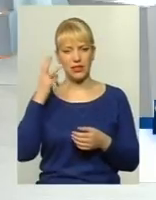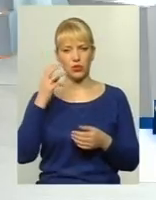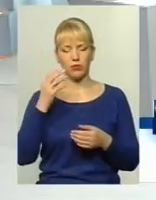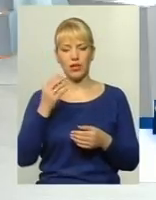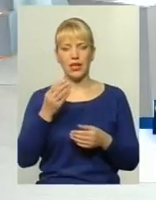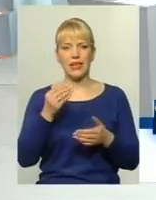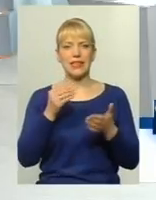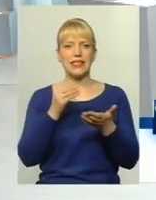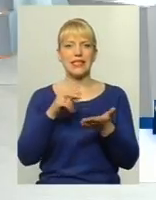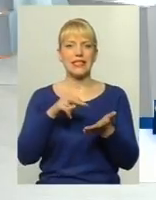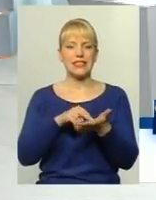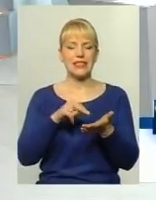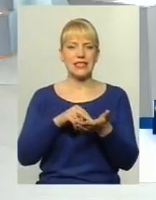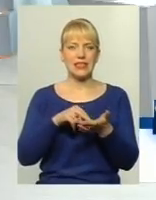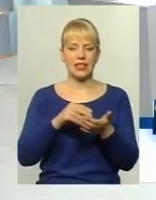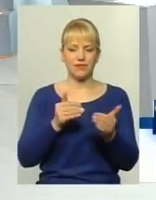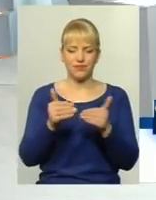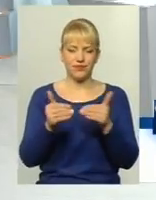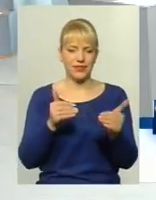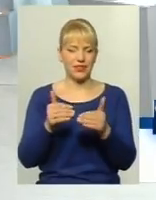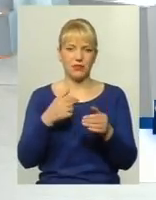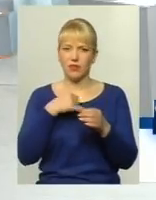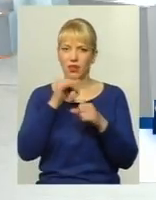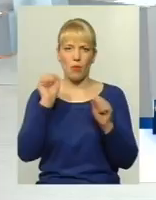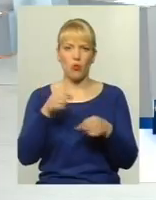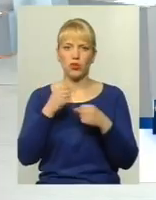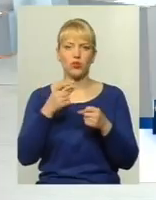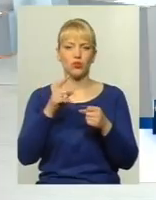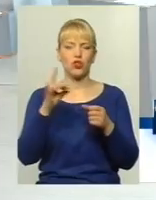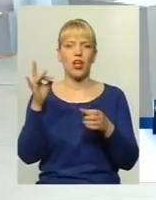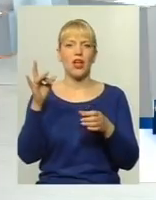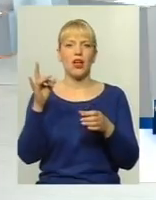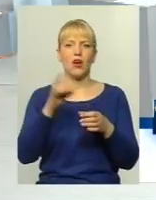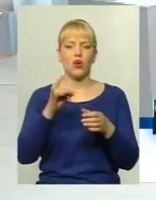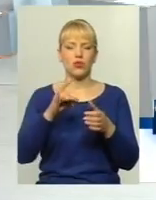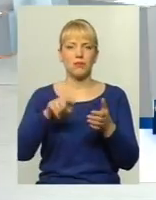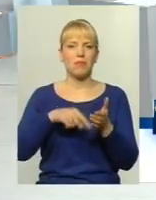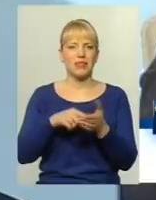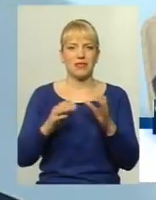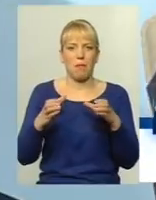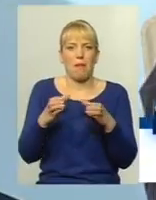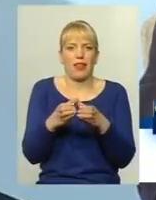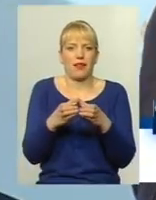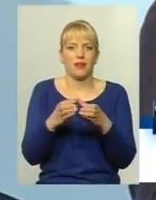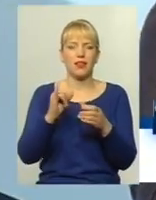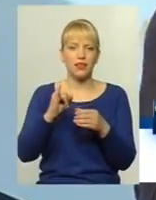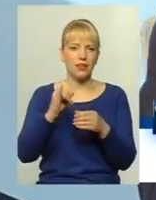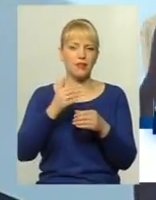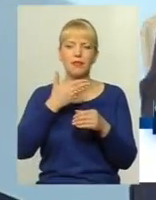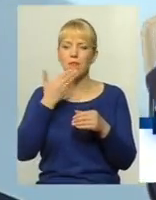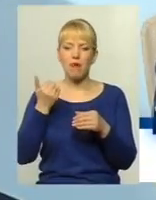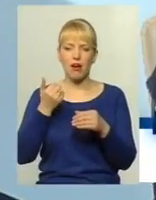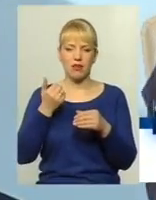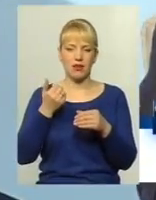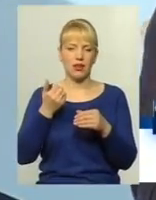місто Хмельницьке дуже замале за розмірами. І на сьогоднішній день ділити від відстані немає ніякої можливості,